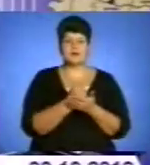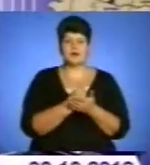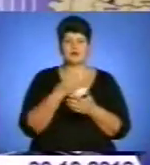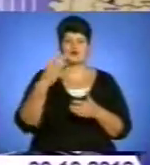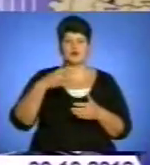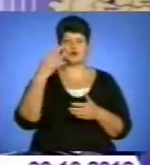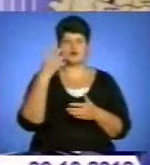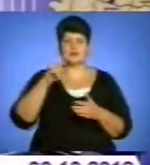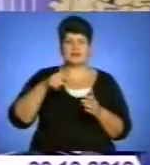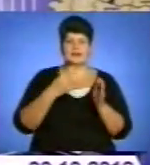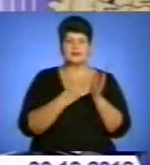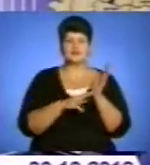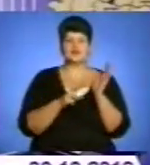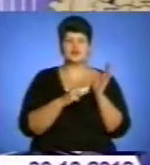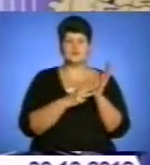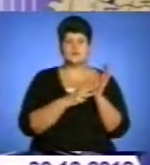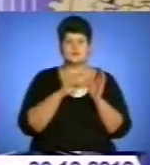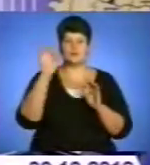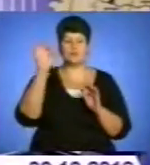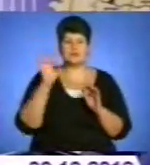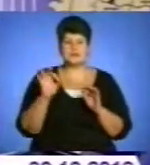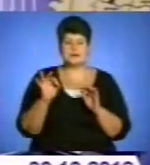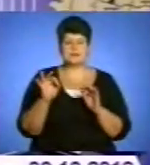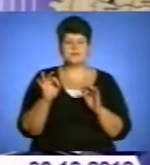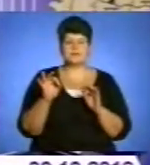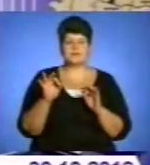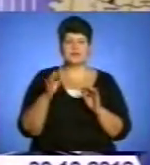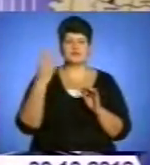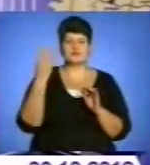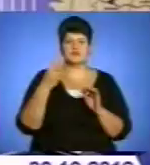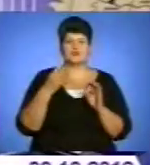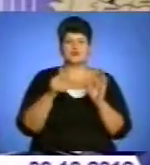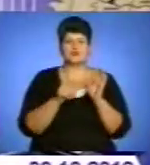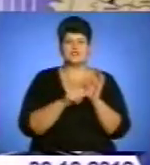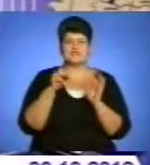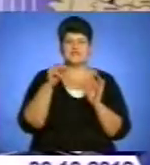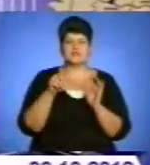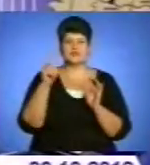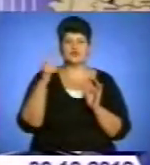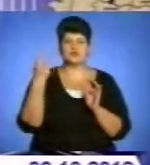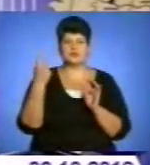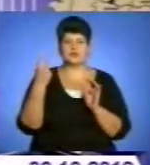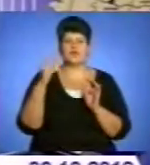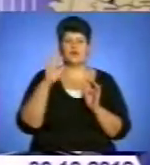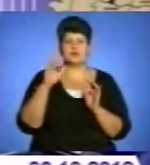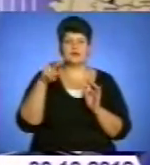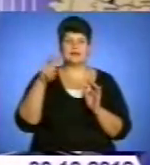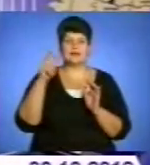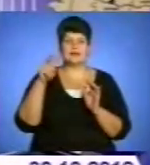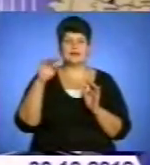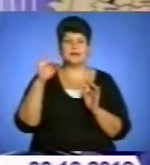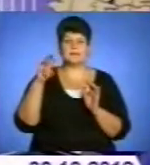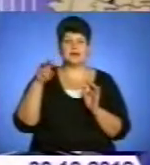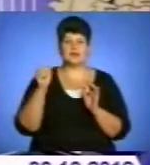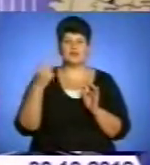,98%, в кількості це 46 101 чоловік. Володимир Клименко набирає 20